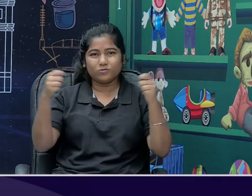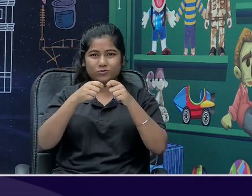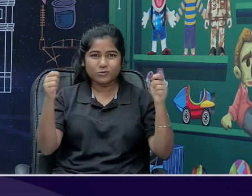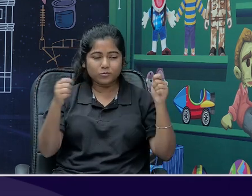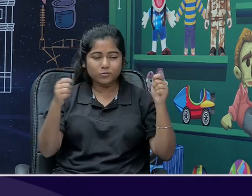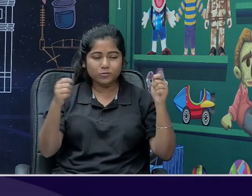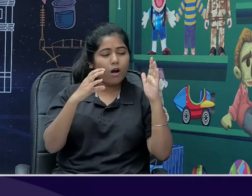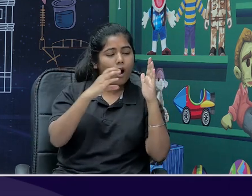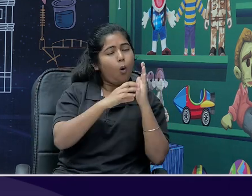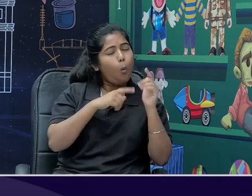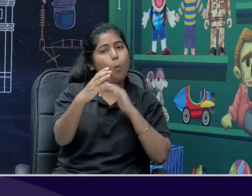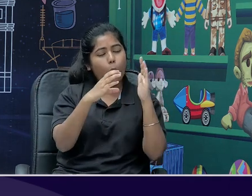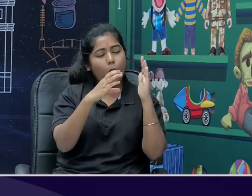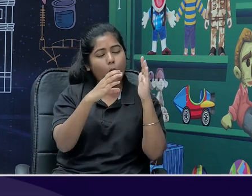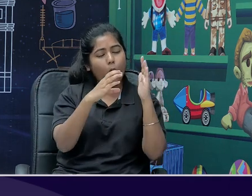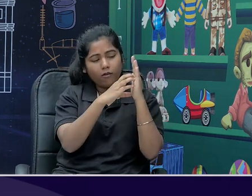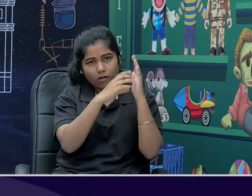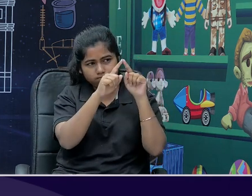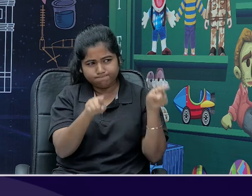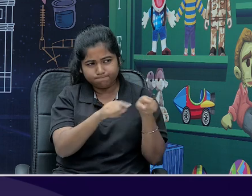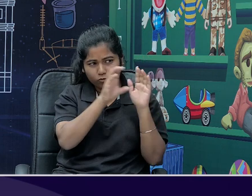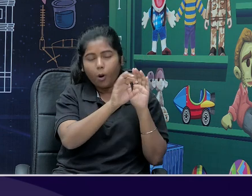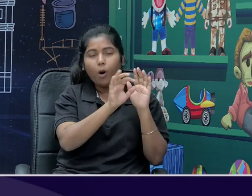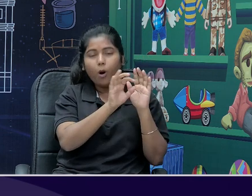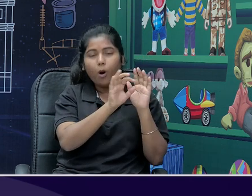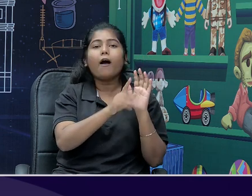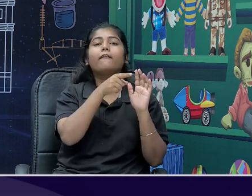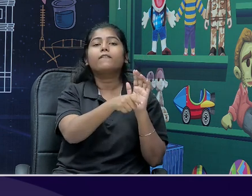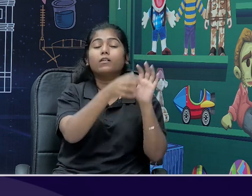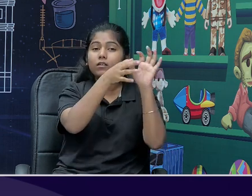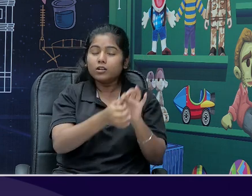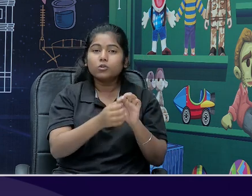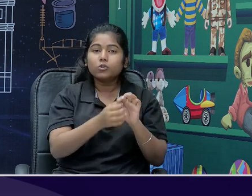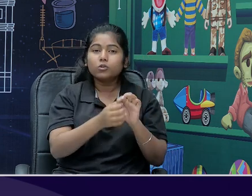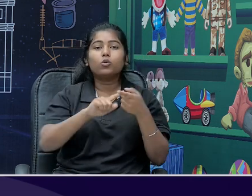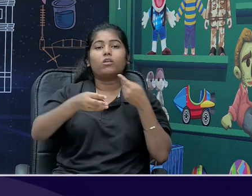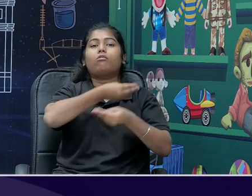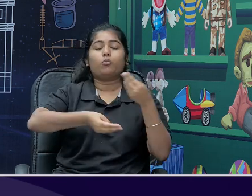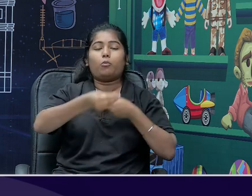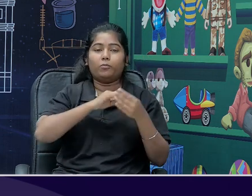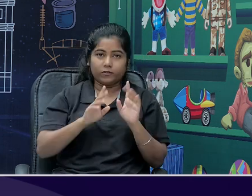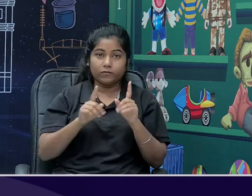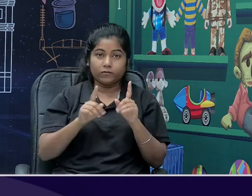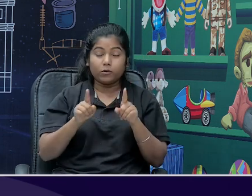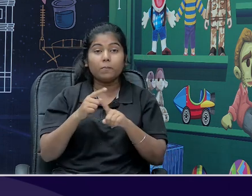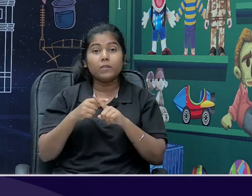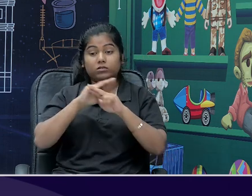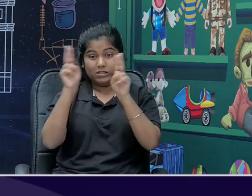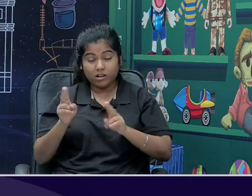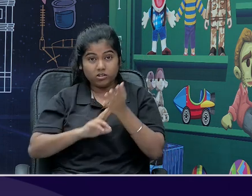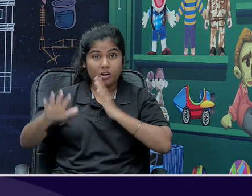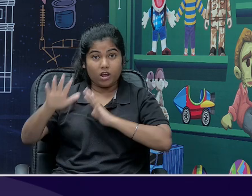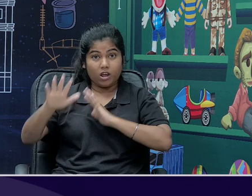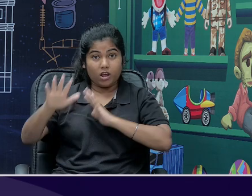और special place है, हर business page of national dailies में, एक once a week या every day वो